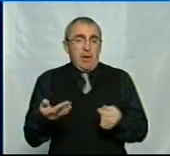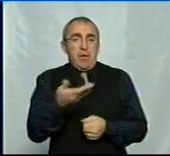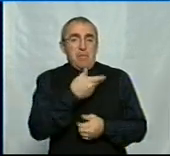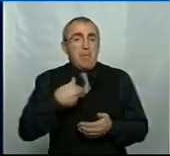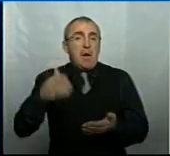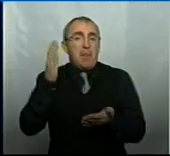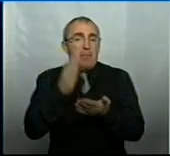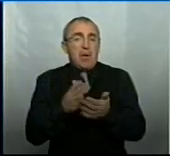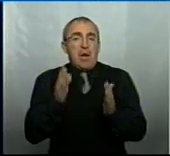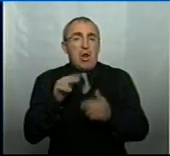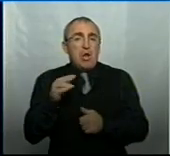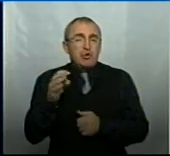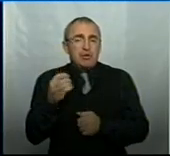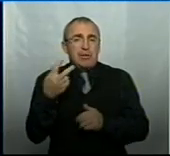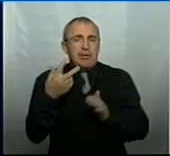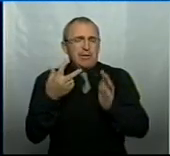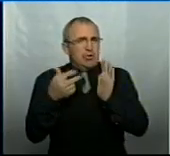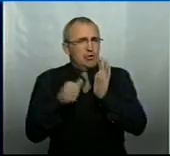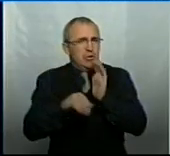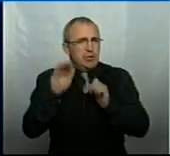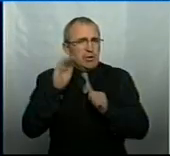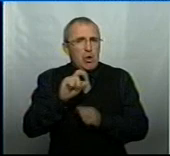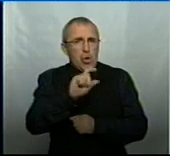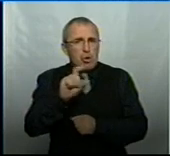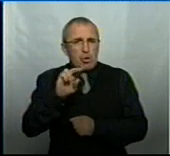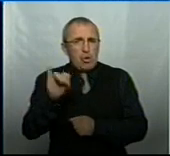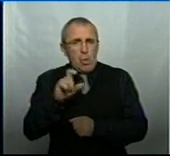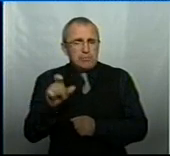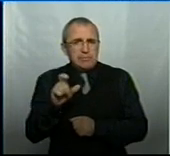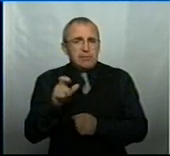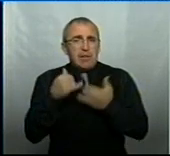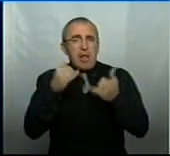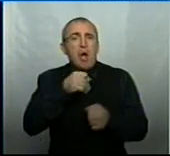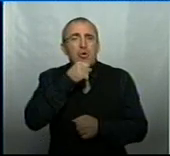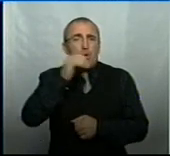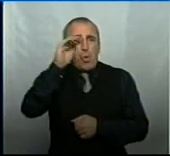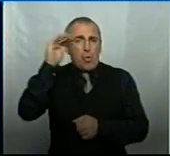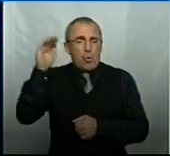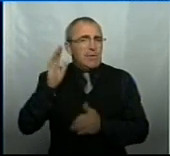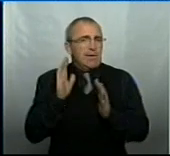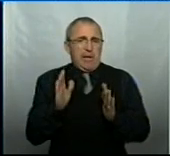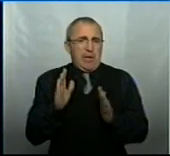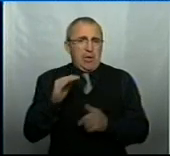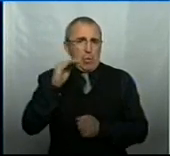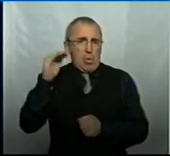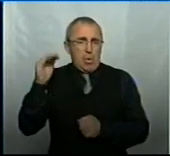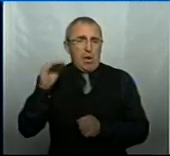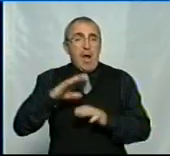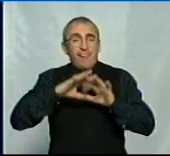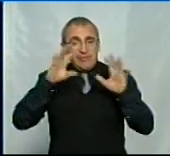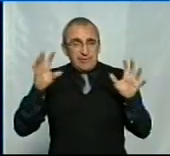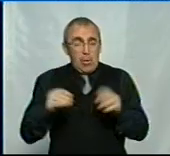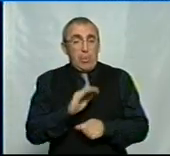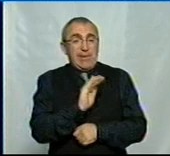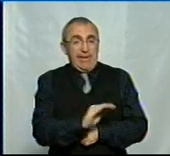маємо лише 36 тисяч доз вакцини для дорослих. Це тільки для дорослих. Взагалі,